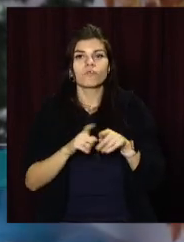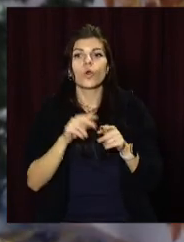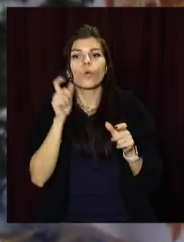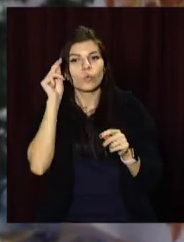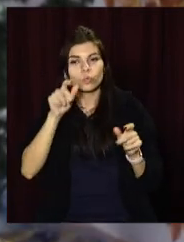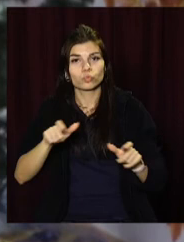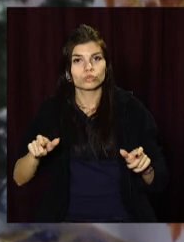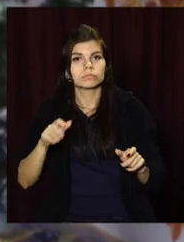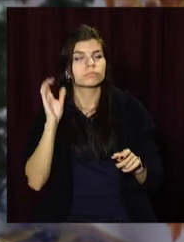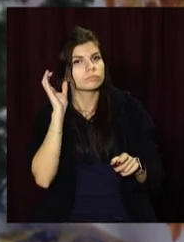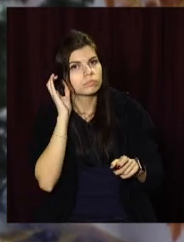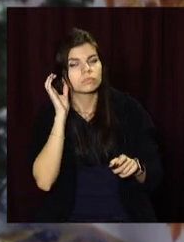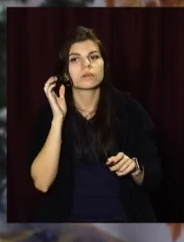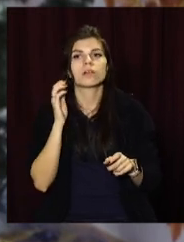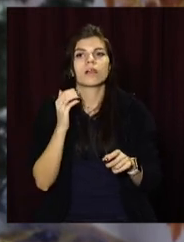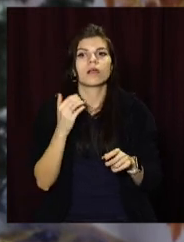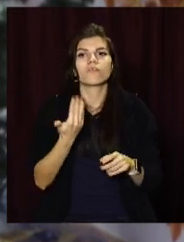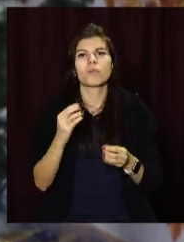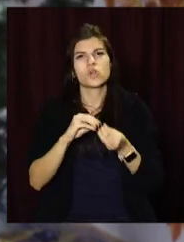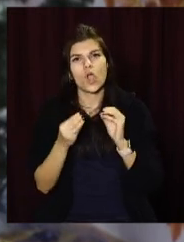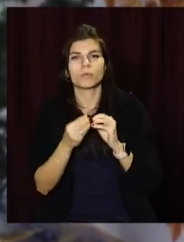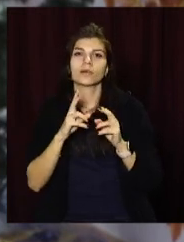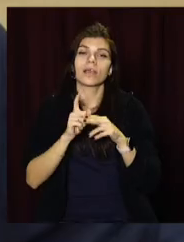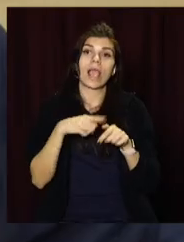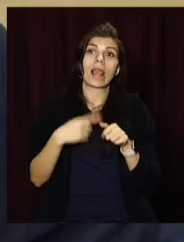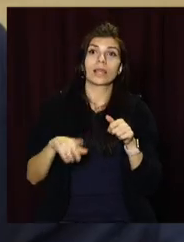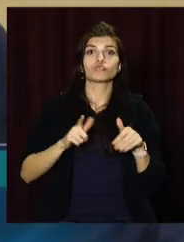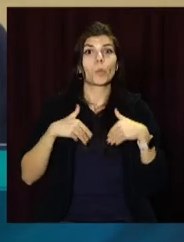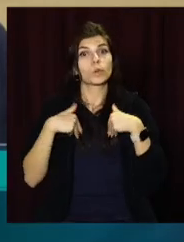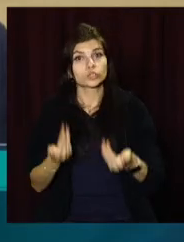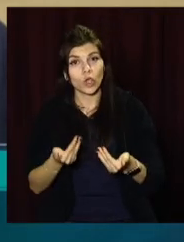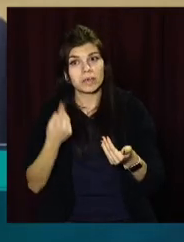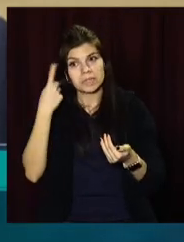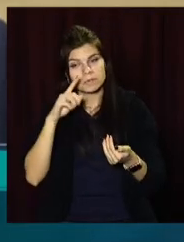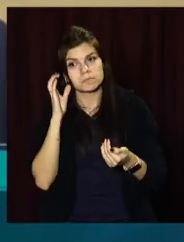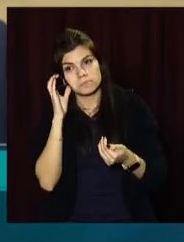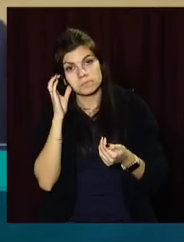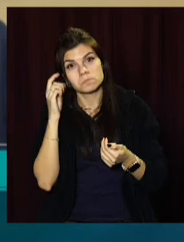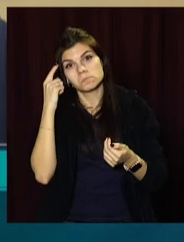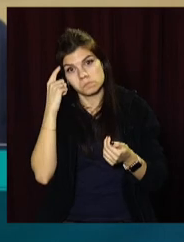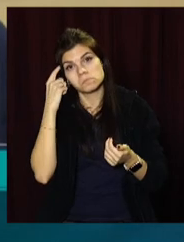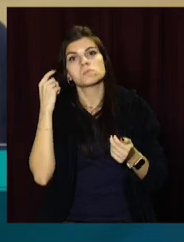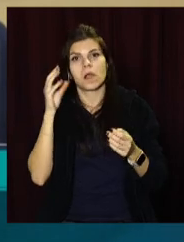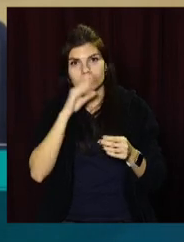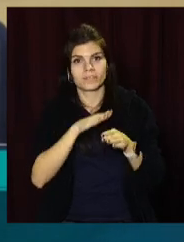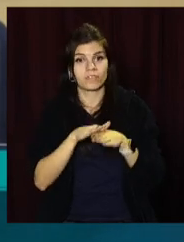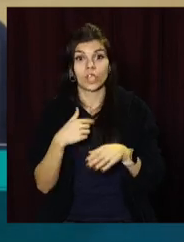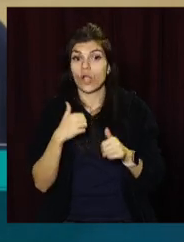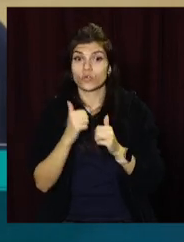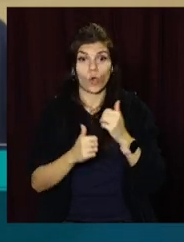учнів, вони чують наші якісь пропозиції. Я кожен день дуже